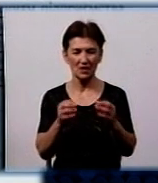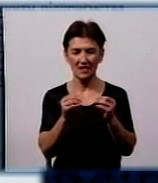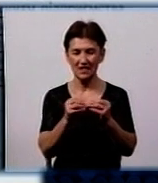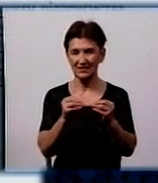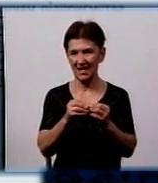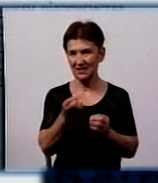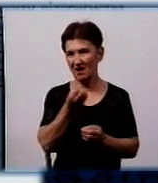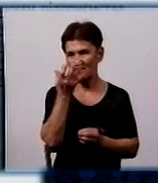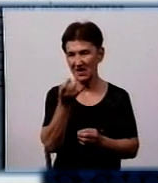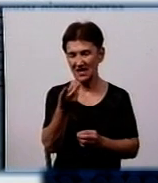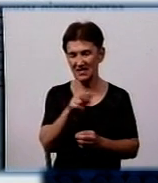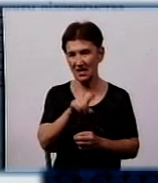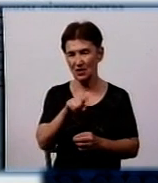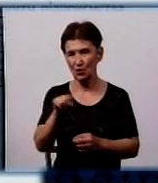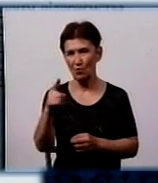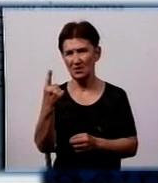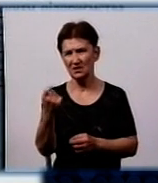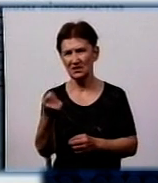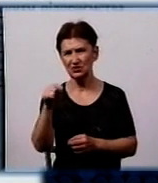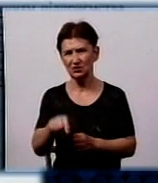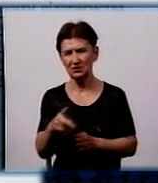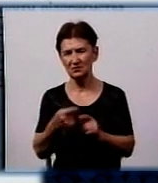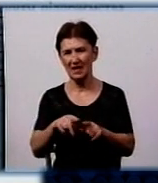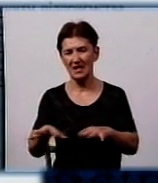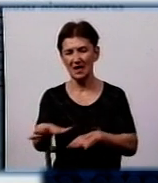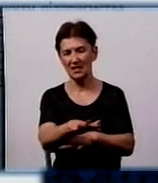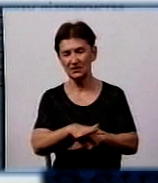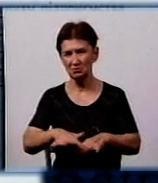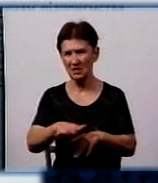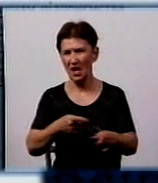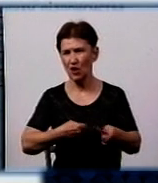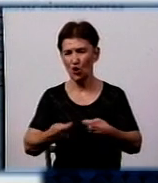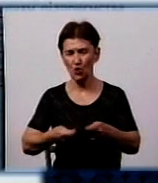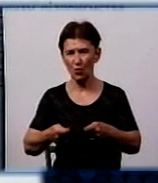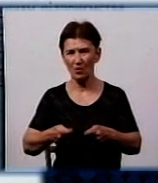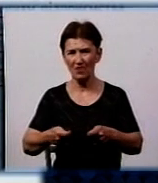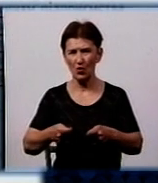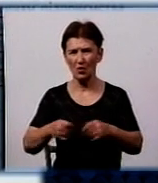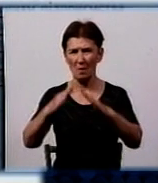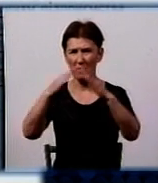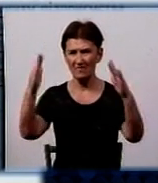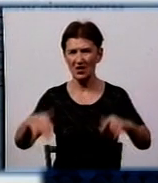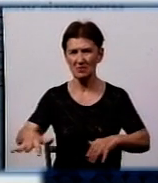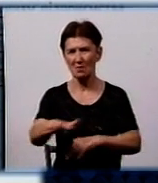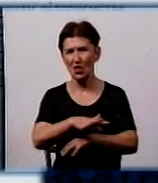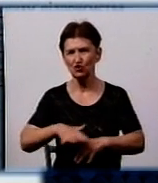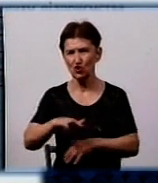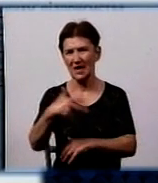2018 року номер 1072 на розміщення торговельного павільйону площею 30 квадратних метрів.